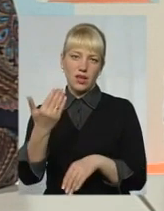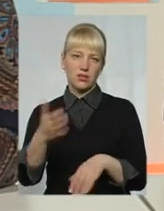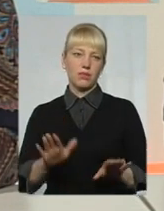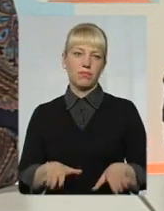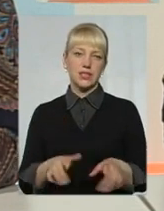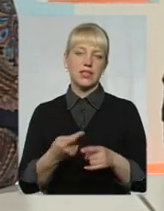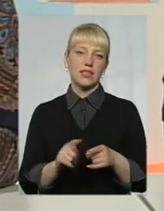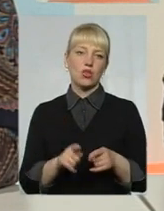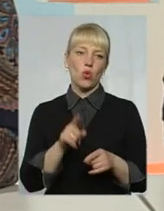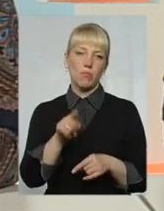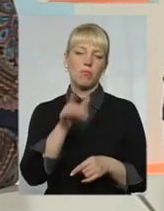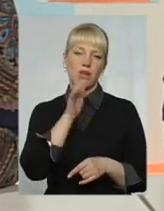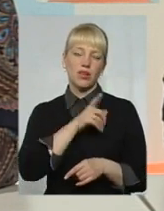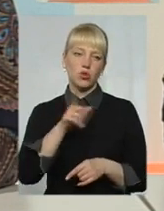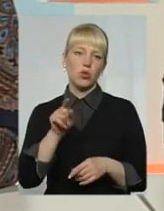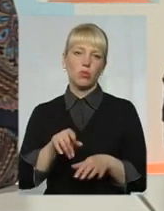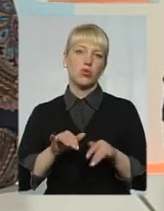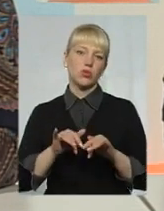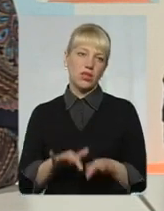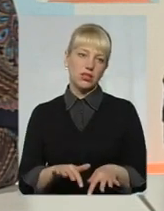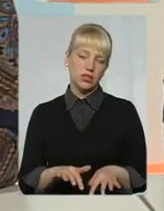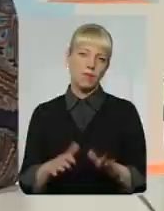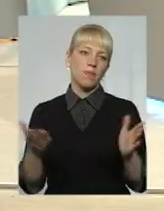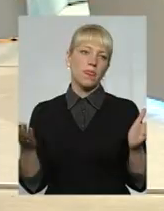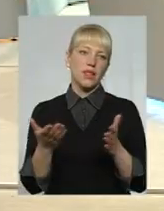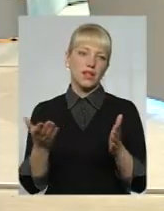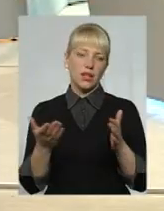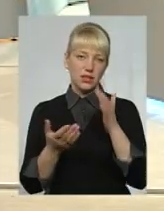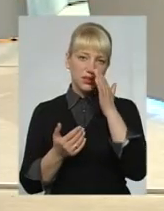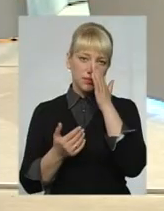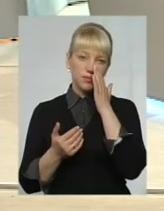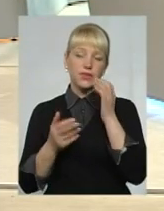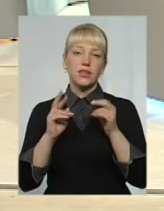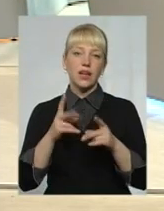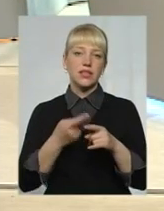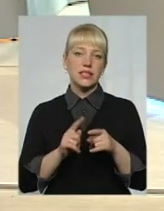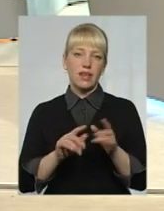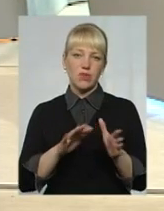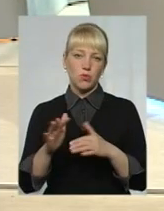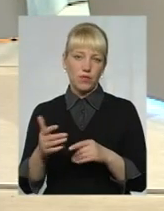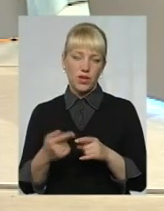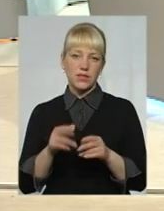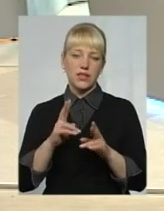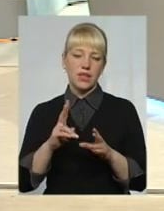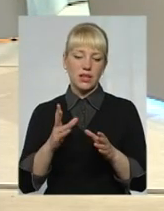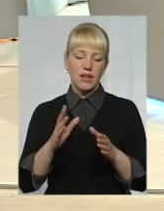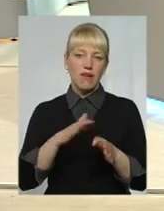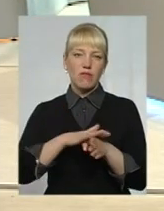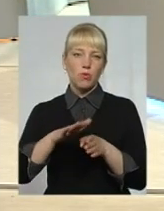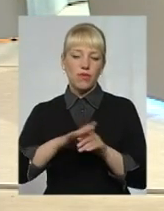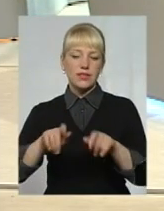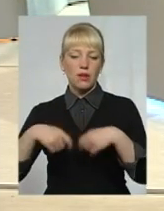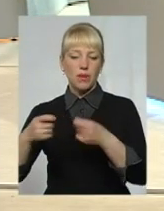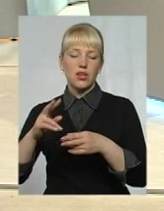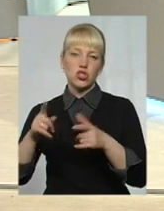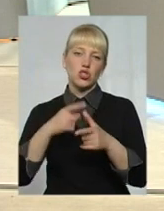Тобто це той період, той процес, який... Як відбувається передача? Чи готові наші об